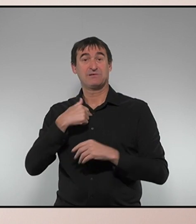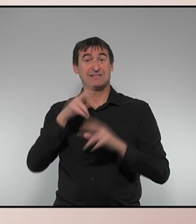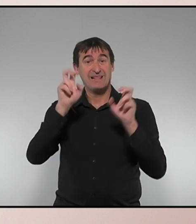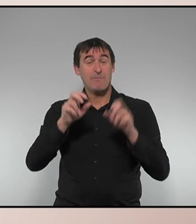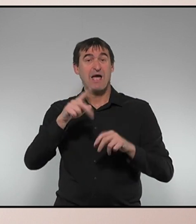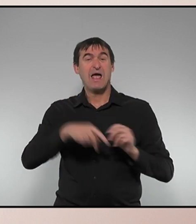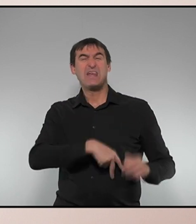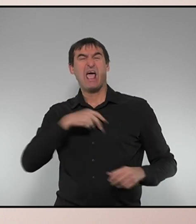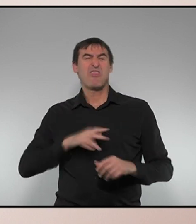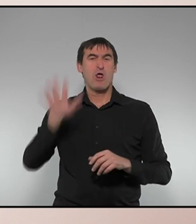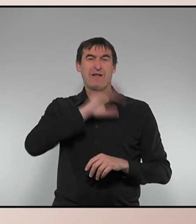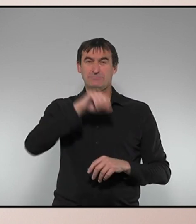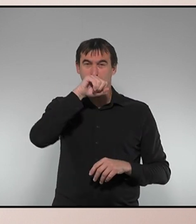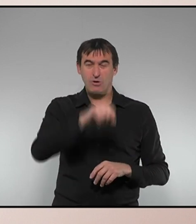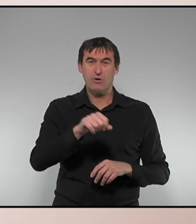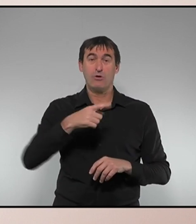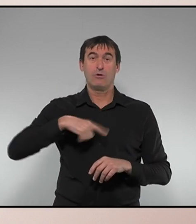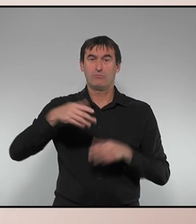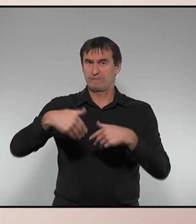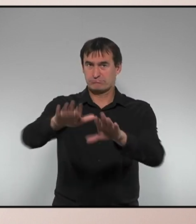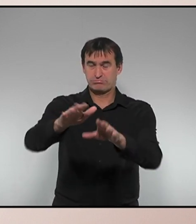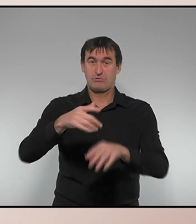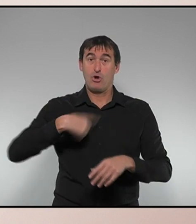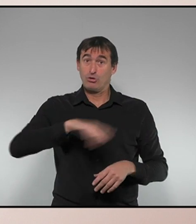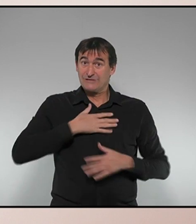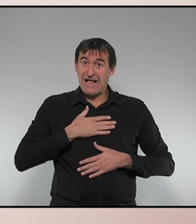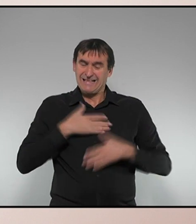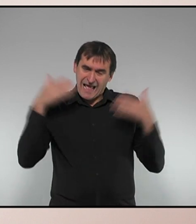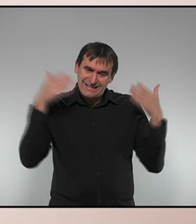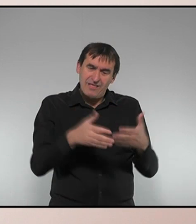nacionalisme, nosaltres ens centrem en les coses que són importants per a la gent.